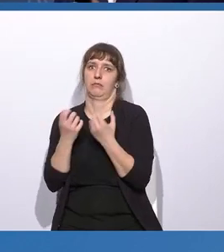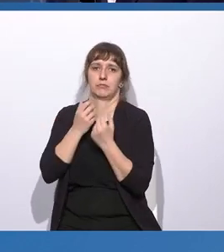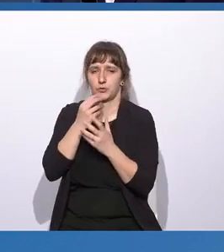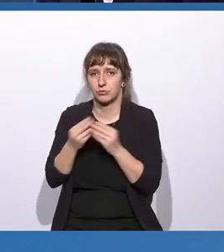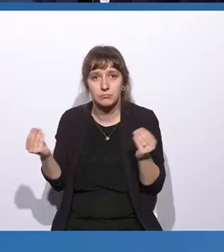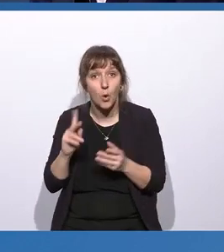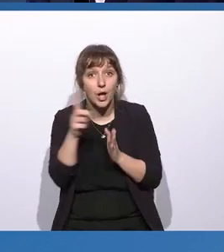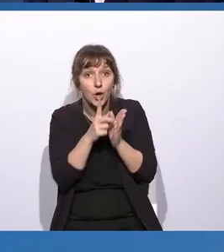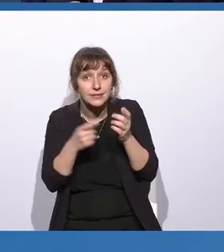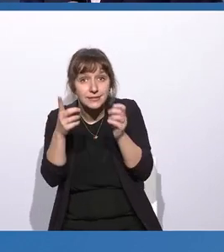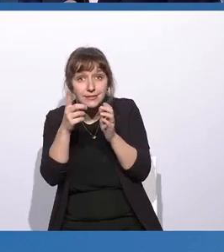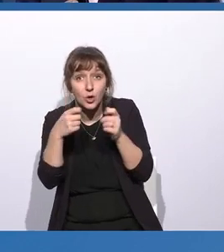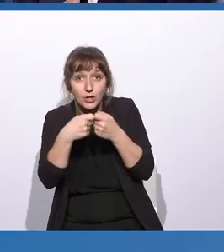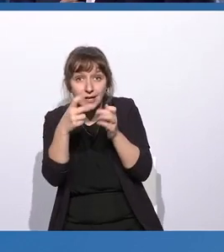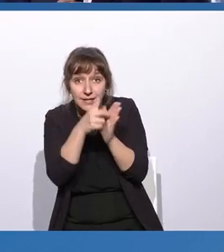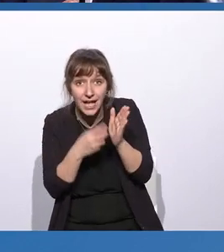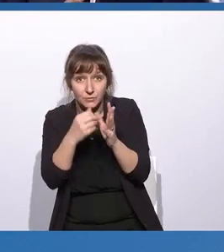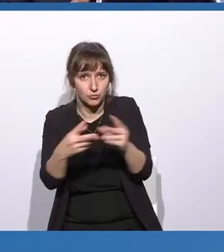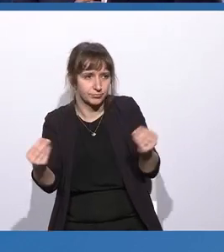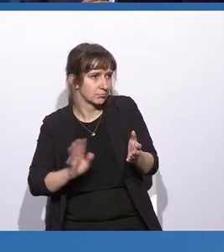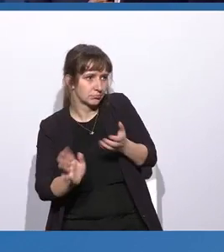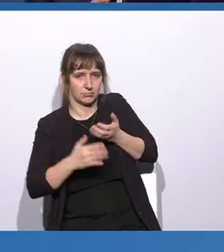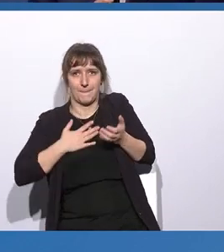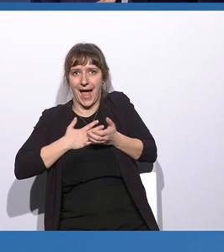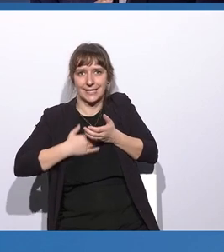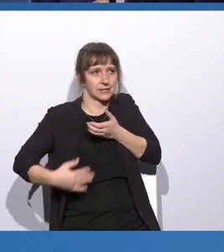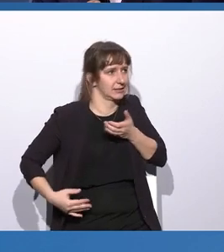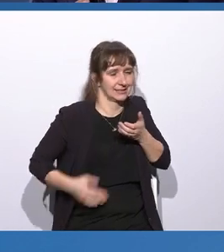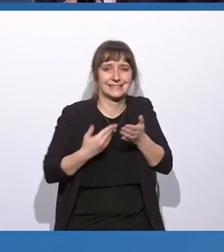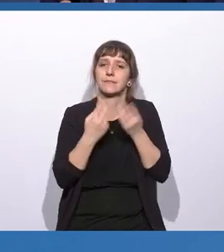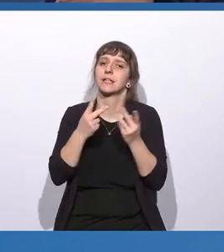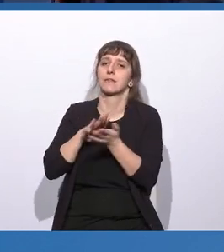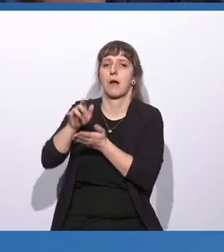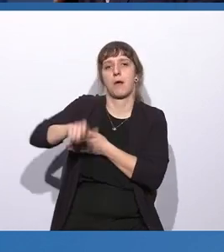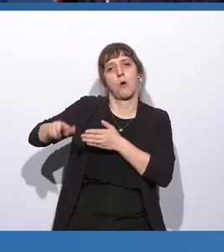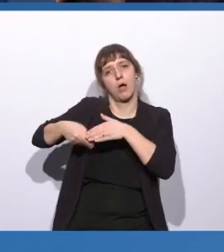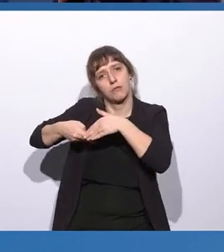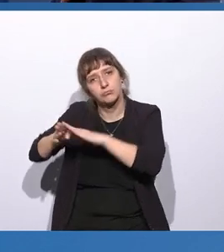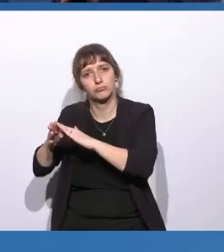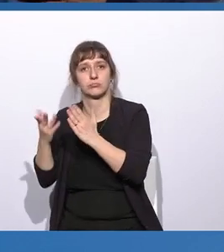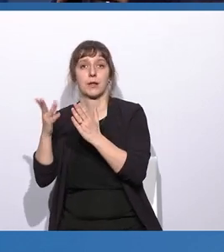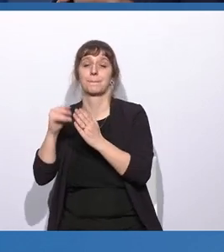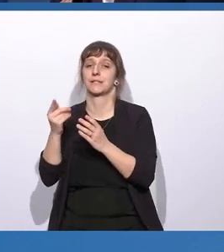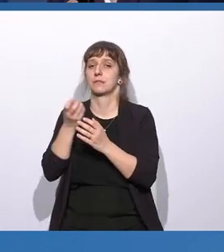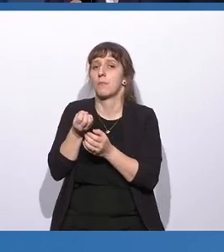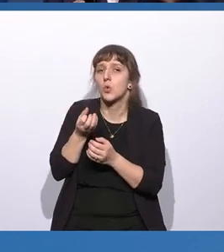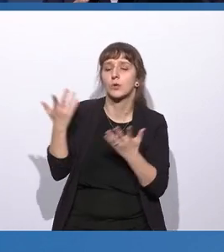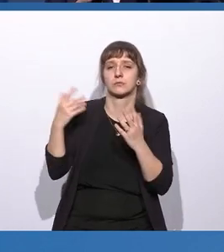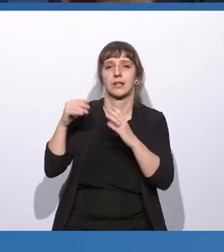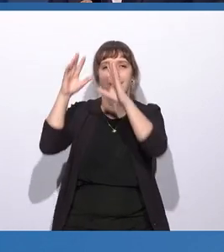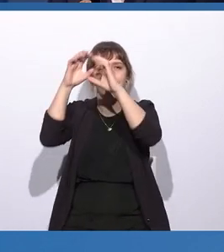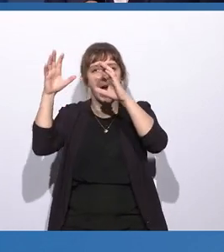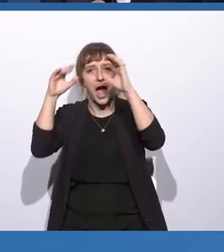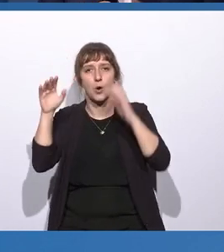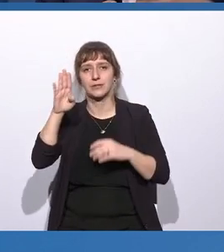Kontaktdaten verlieren. Und deswegen ist es ganz, ganz wichtig, Verbraucherinnen und Verbraucher auch zu unterstützen mit Produkten, mit Cloud-Backups,